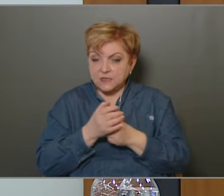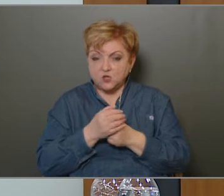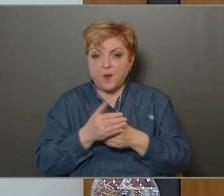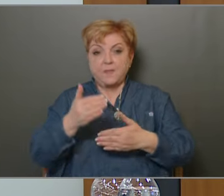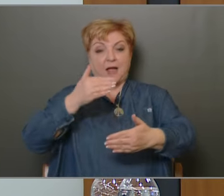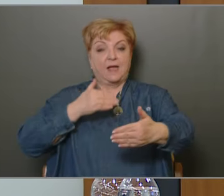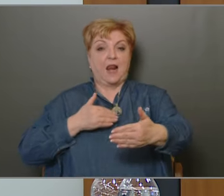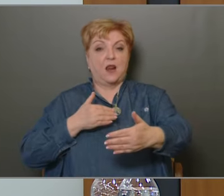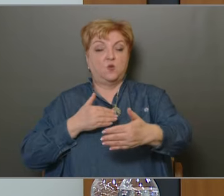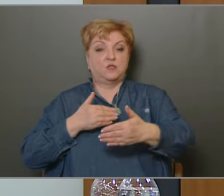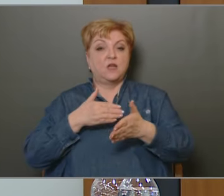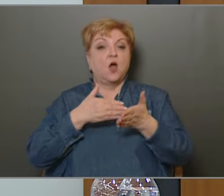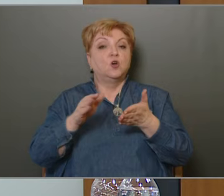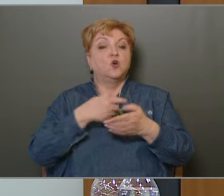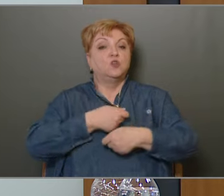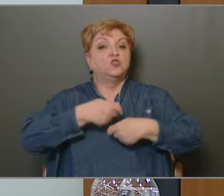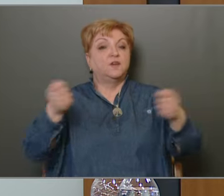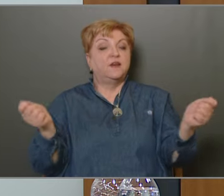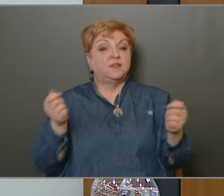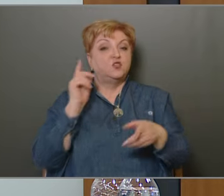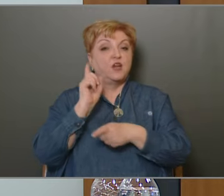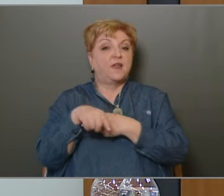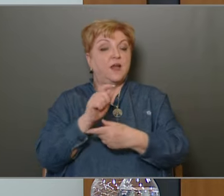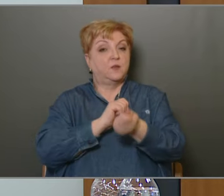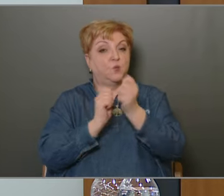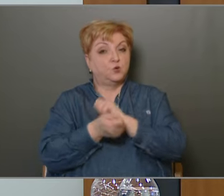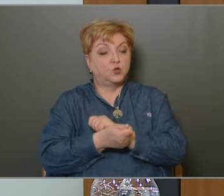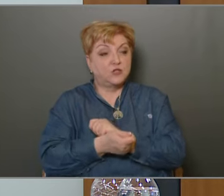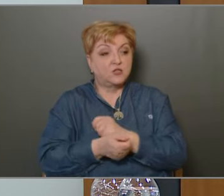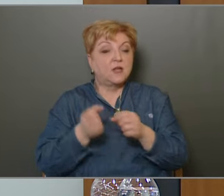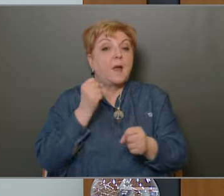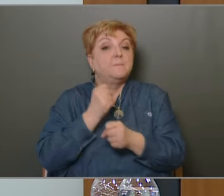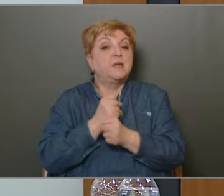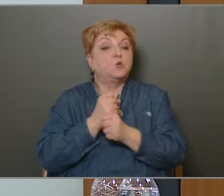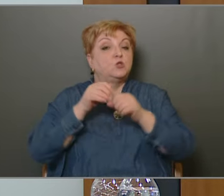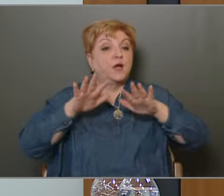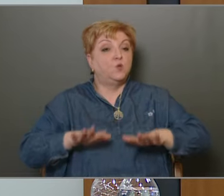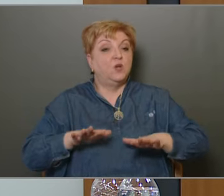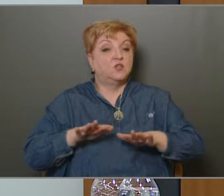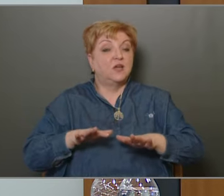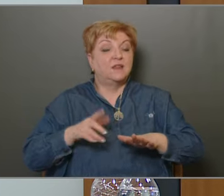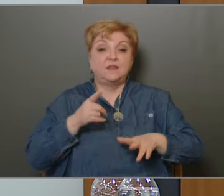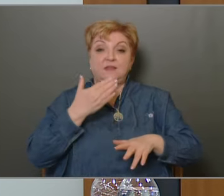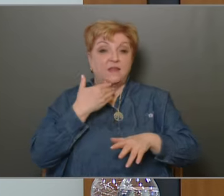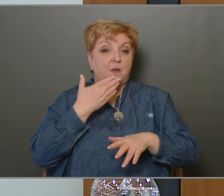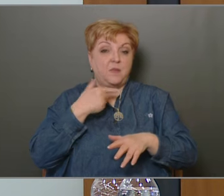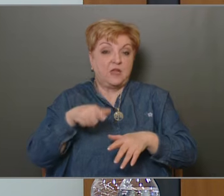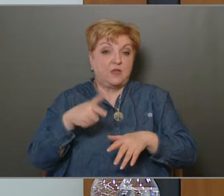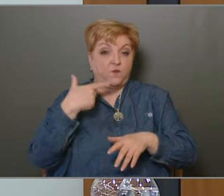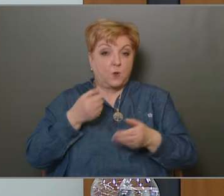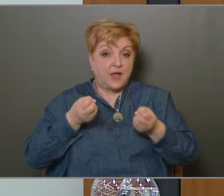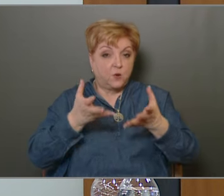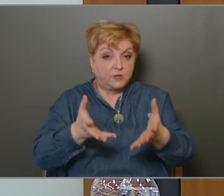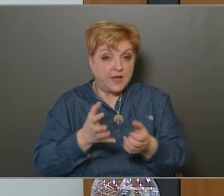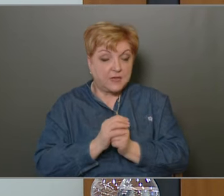meg kell előznie a költségvetési rendeletmódosítását, ami ugye a bizottsági ülésen nem igazán így volt előterjesztve.